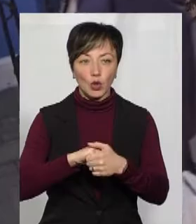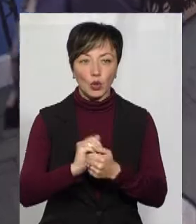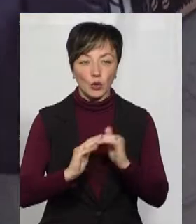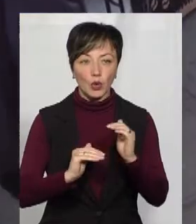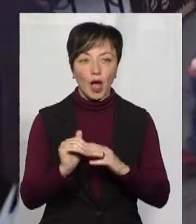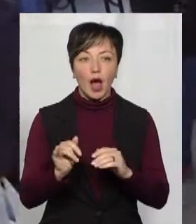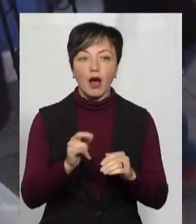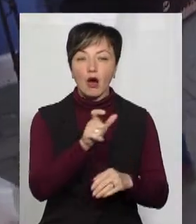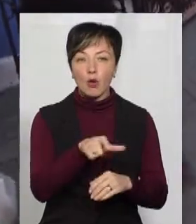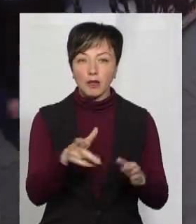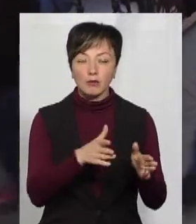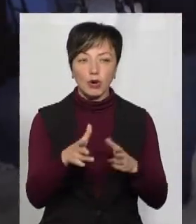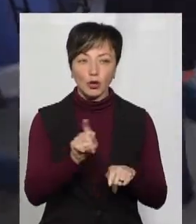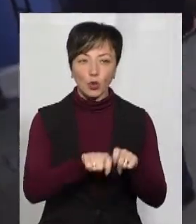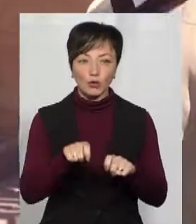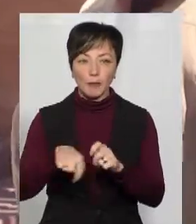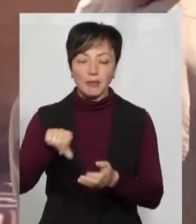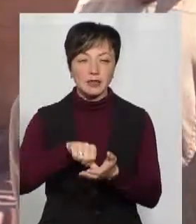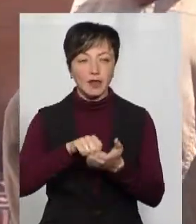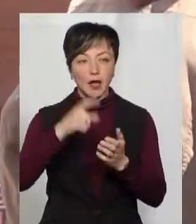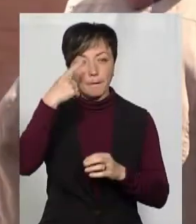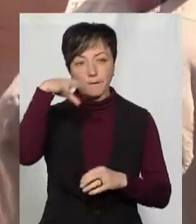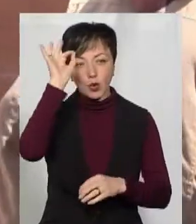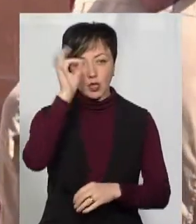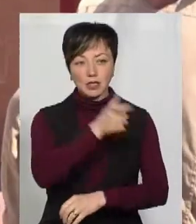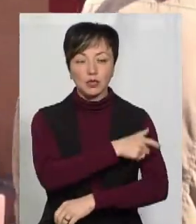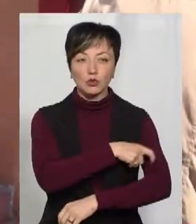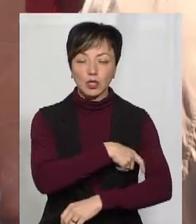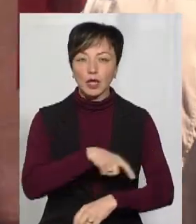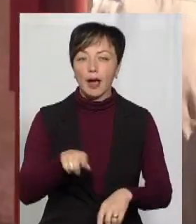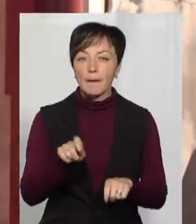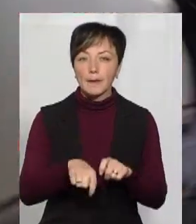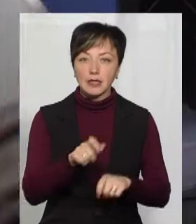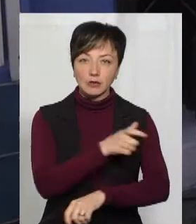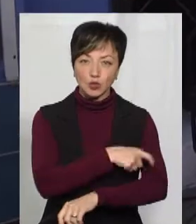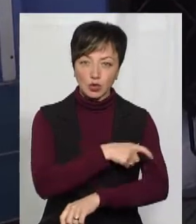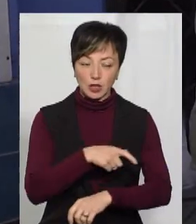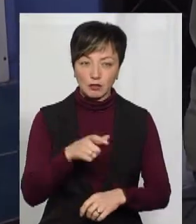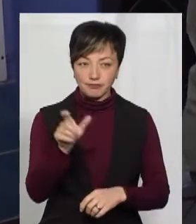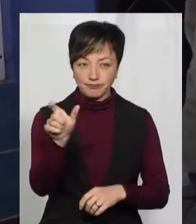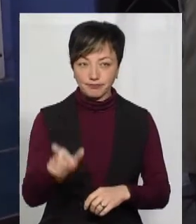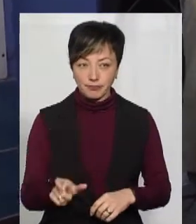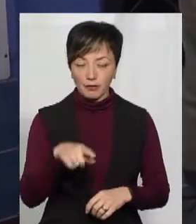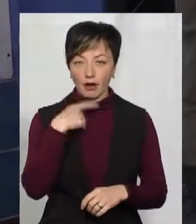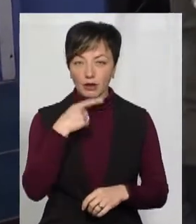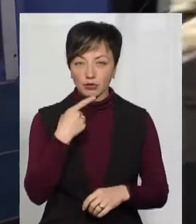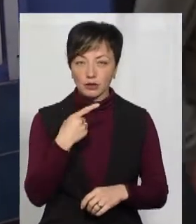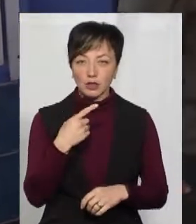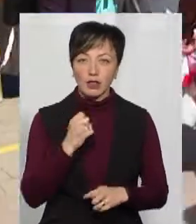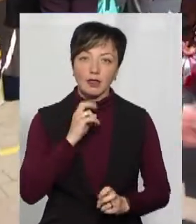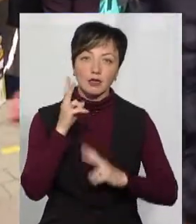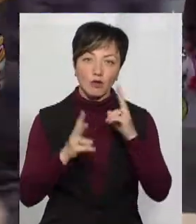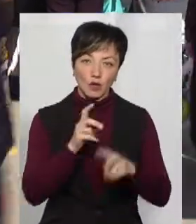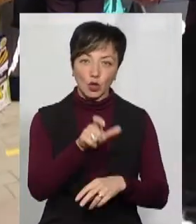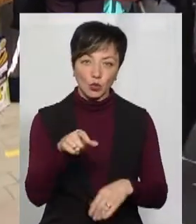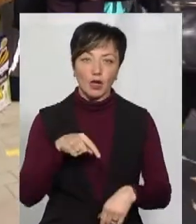Громадський порядок контролюють представники поліції та друженики. Інспектор муніципальної дружини Валерій Ковбик каже, на зауваження люди